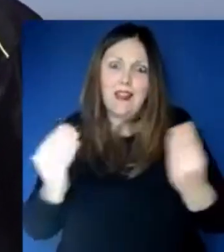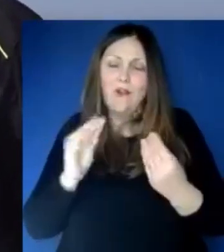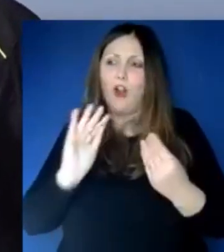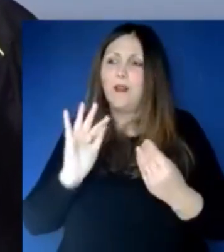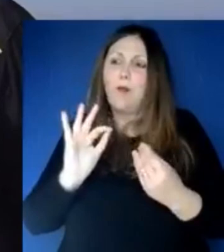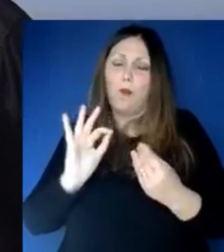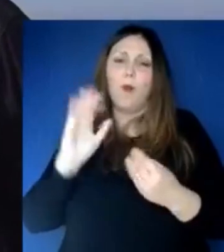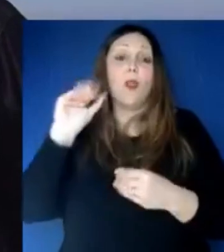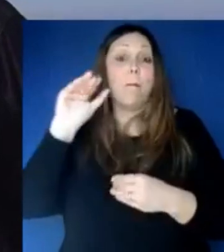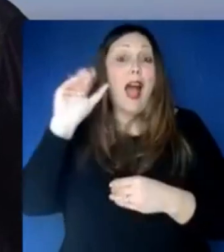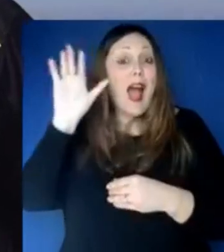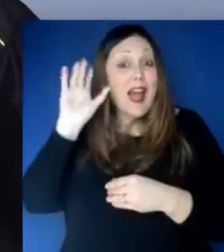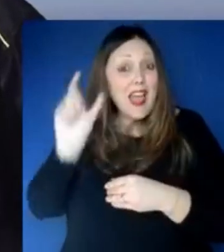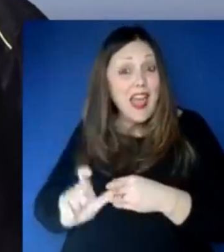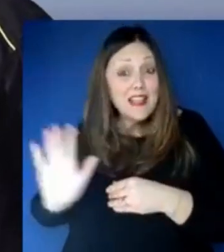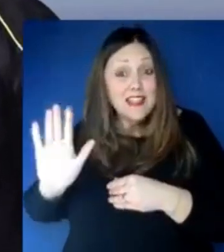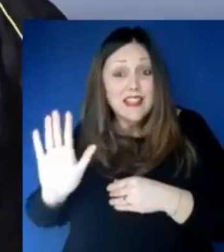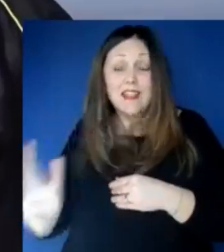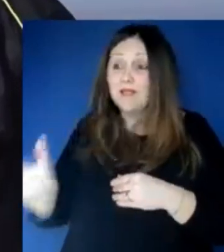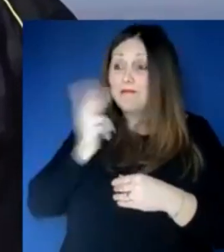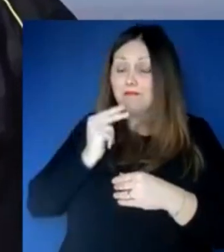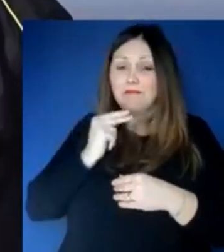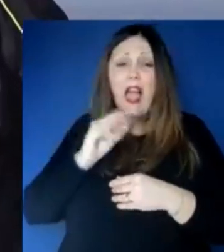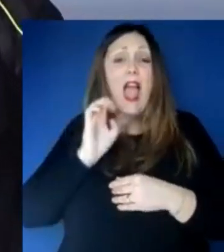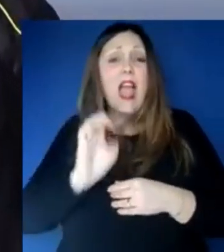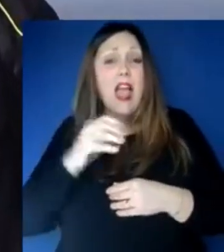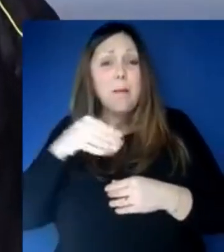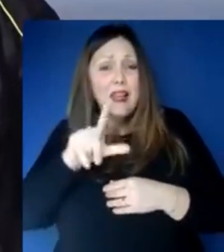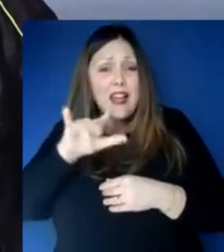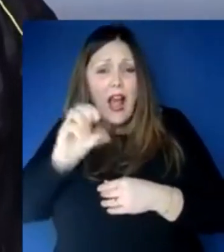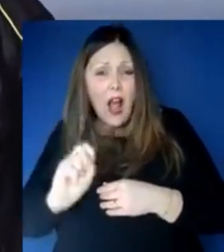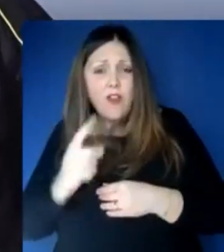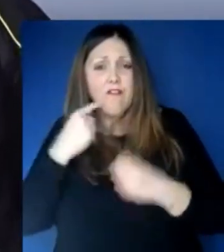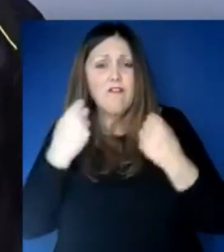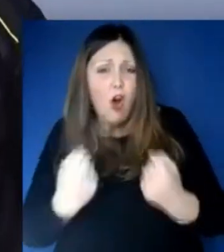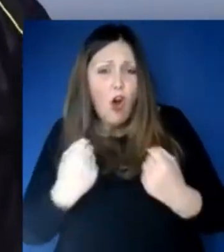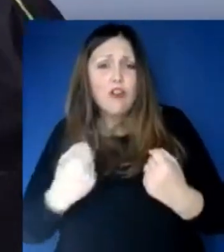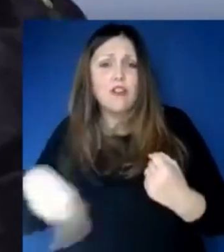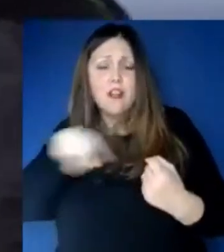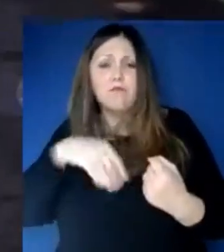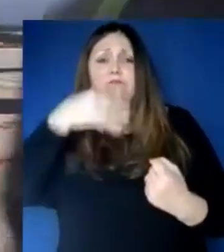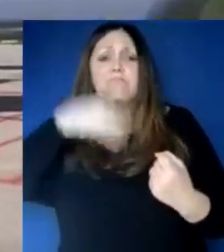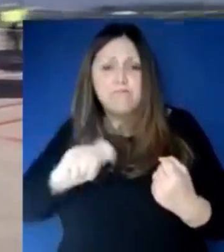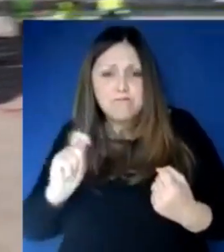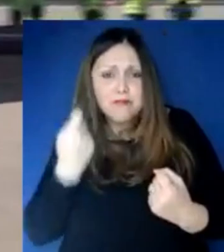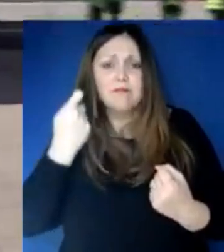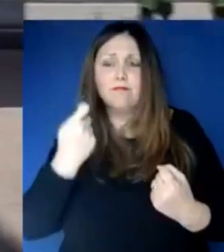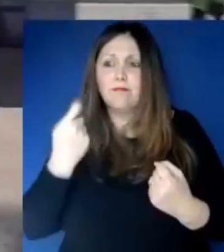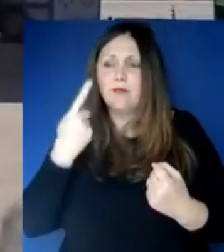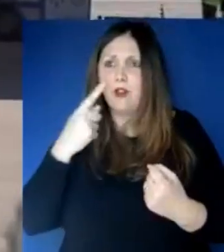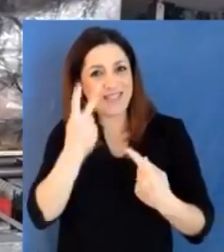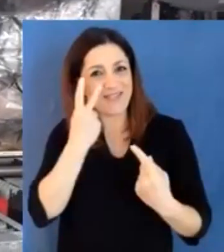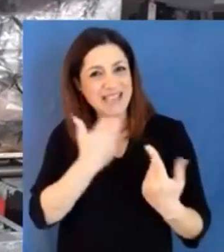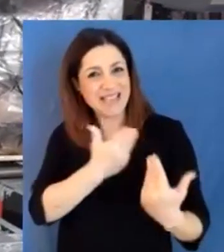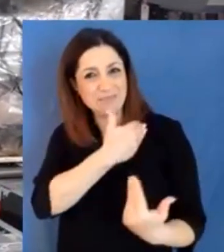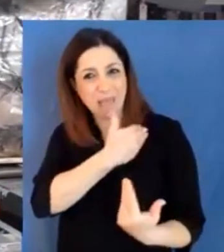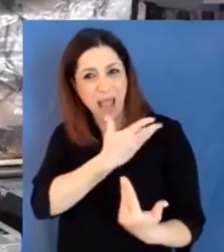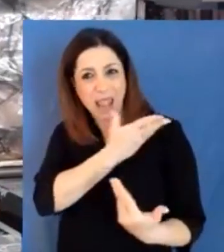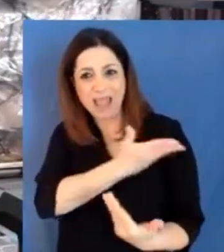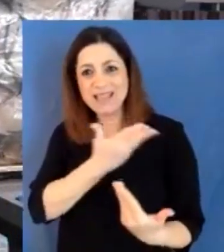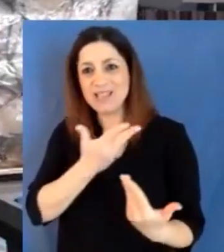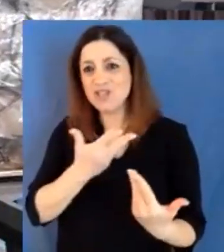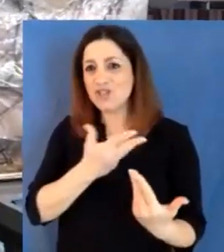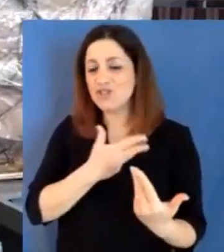loro a incoraggiare me e io non dimenticherò mai l'incoraggiamento che mi hanno dato. Grazie Presidente, io la congedo intanto il